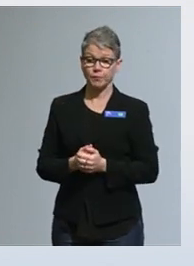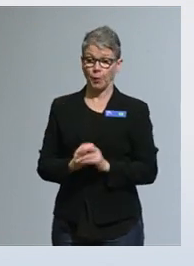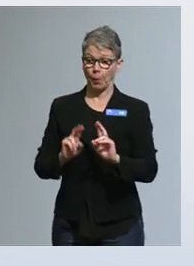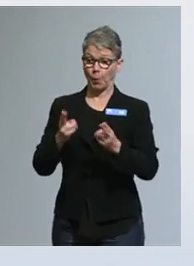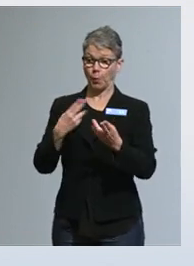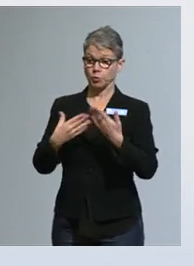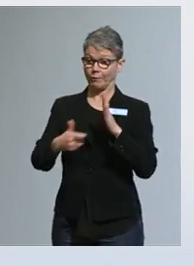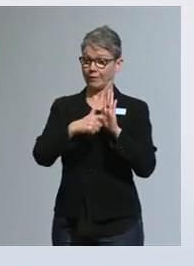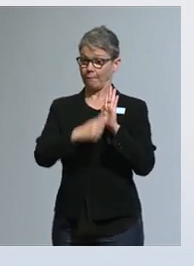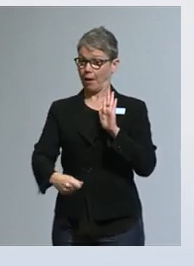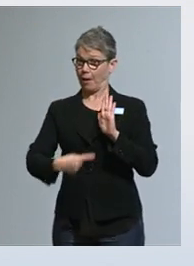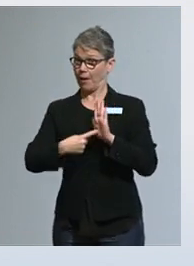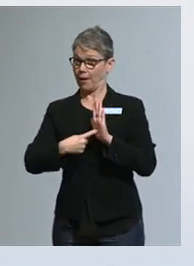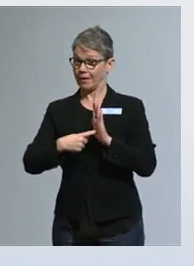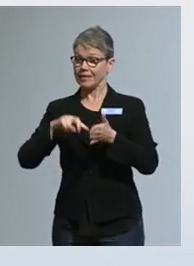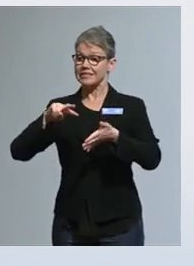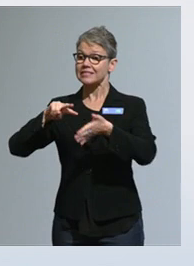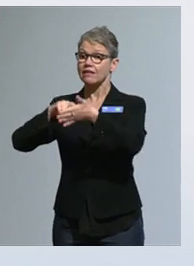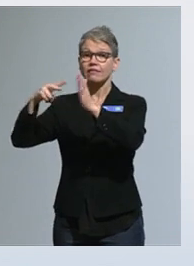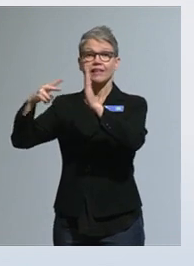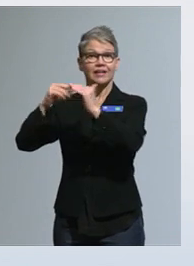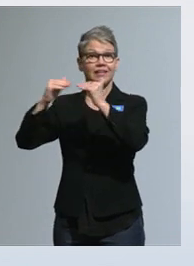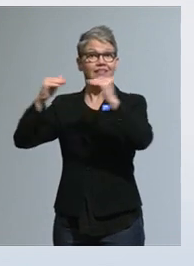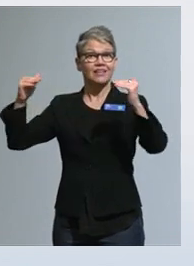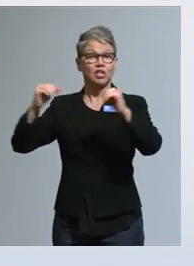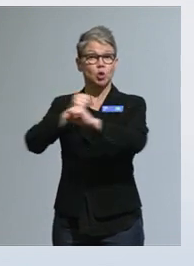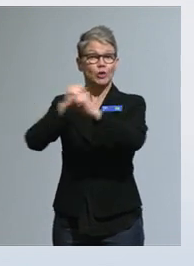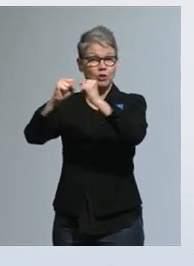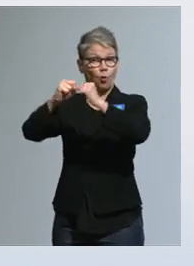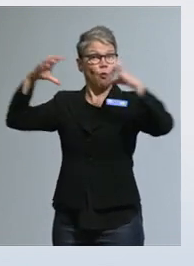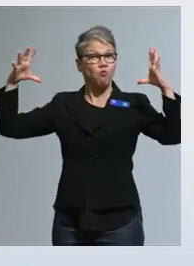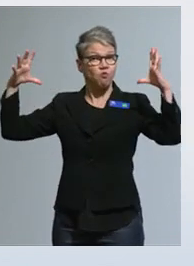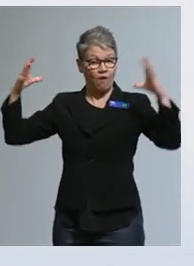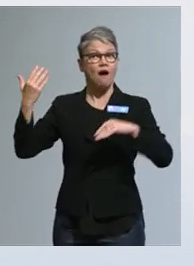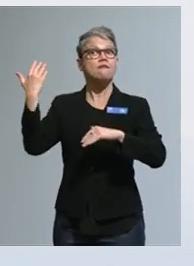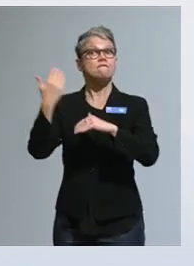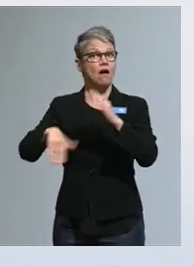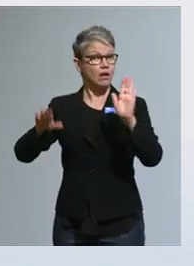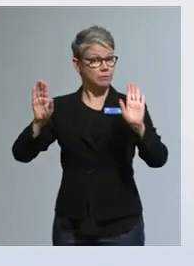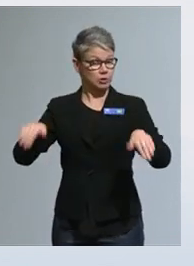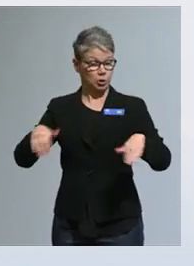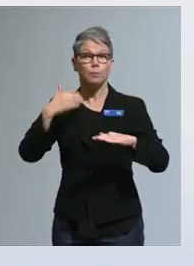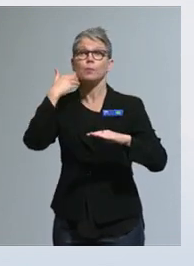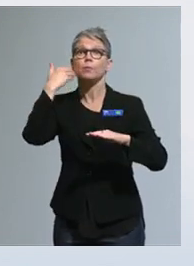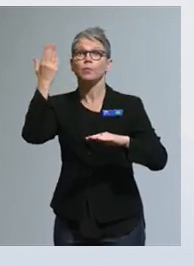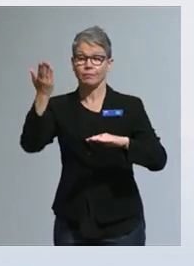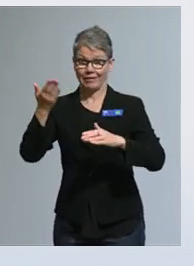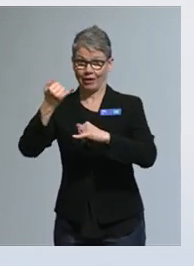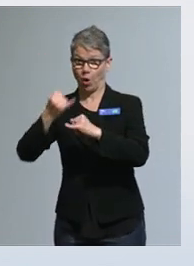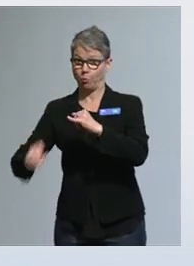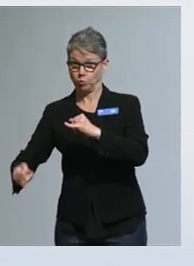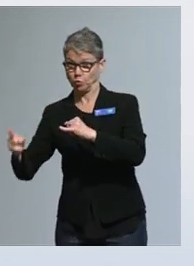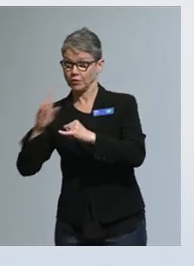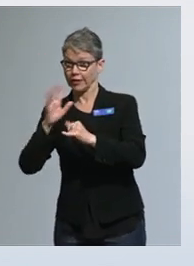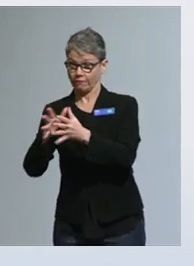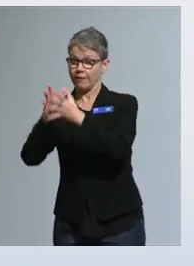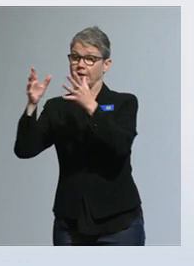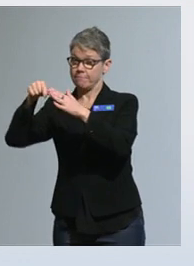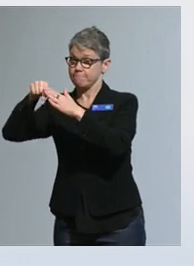toimintamallin strategisen tason iso kuva on jo valmistunut ja kerron siitä lisää esitykseni lopussa.